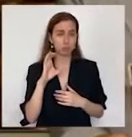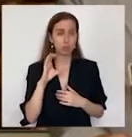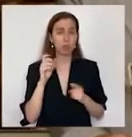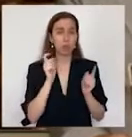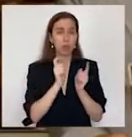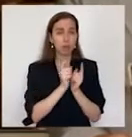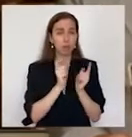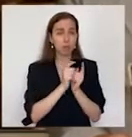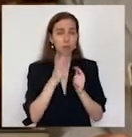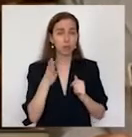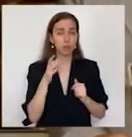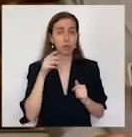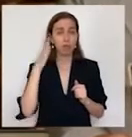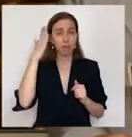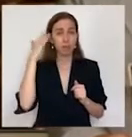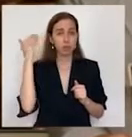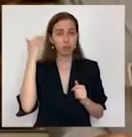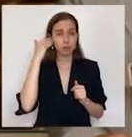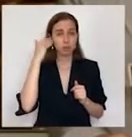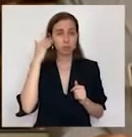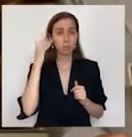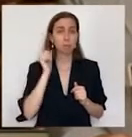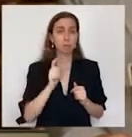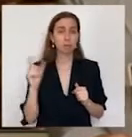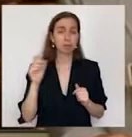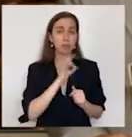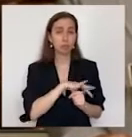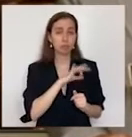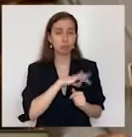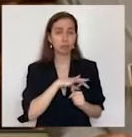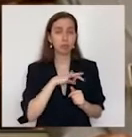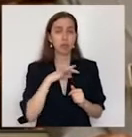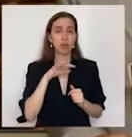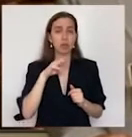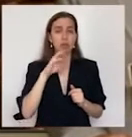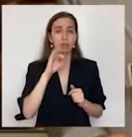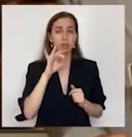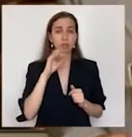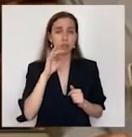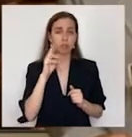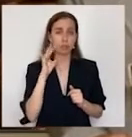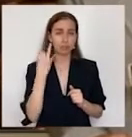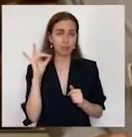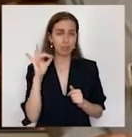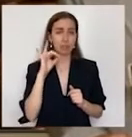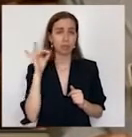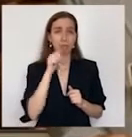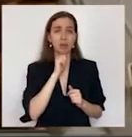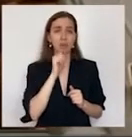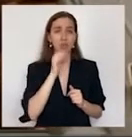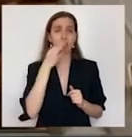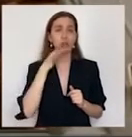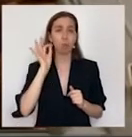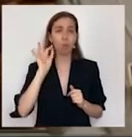коммунисты широко используют теоретический и практический опыт советской перестройки в своей борьбе за